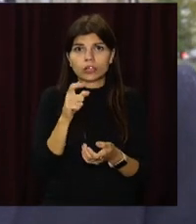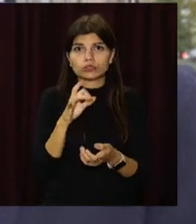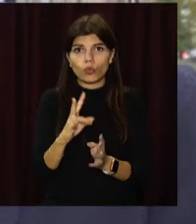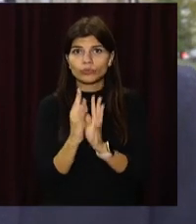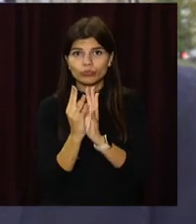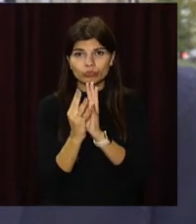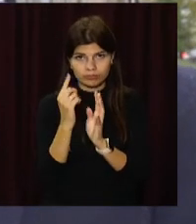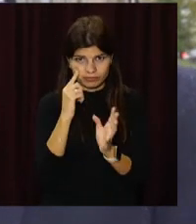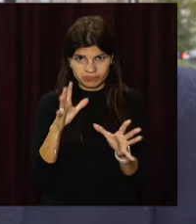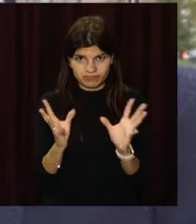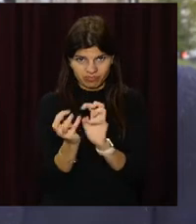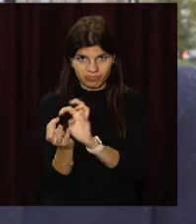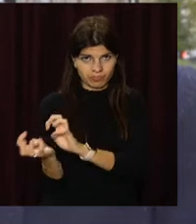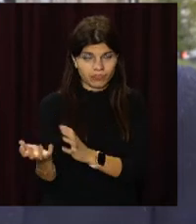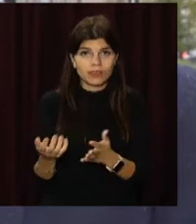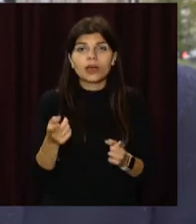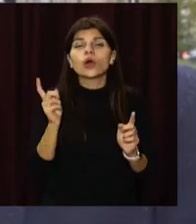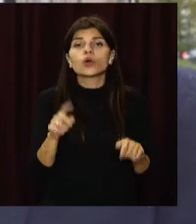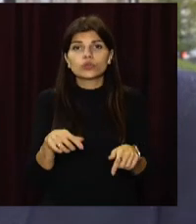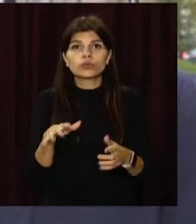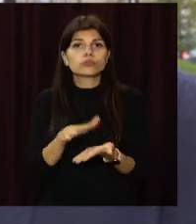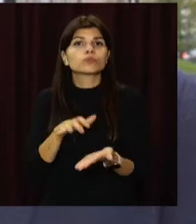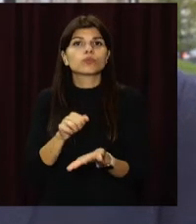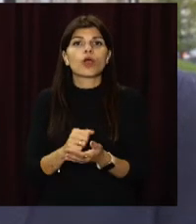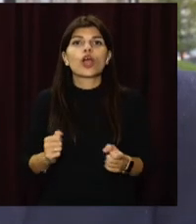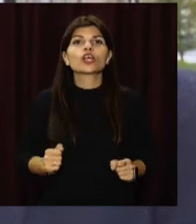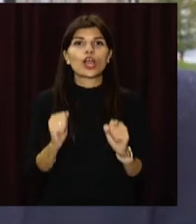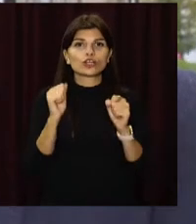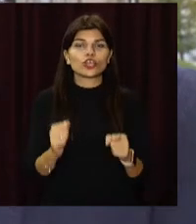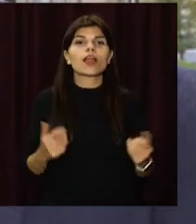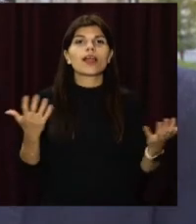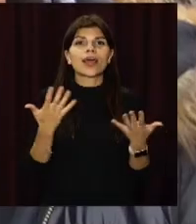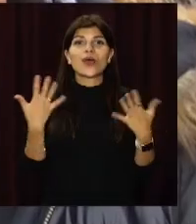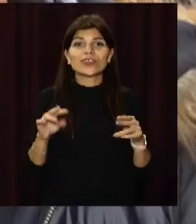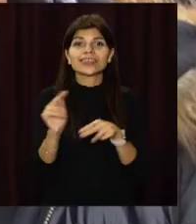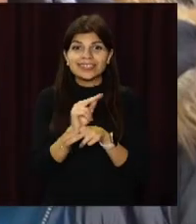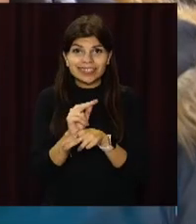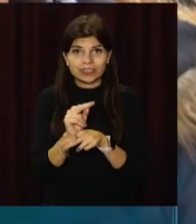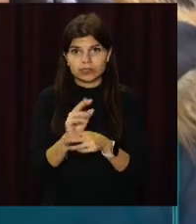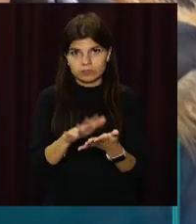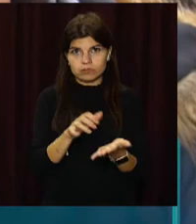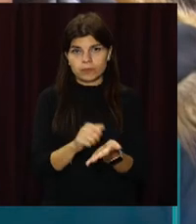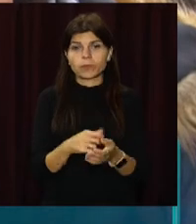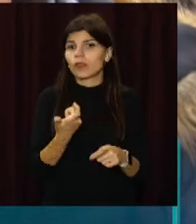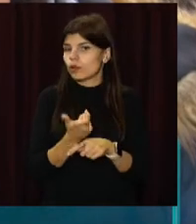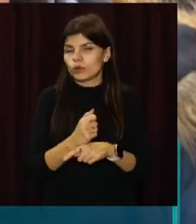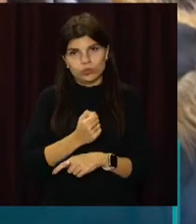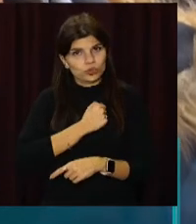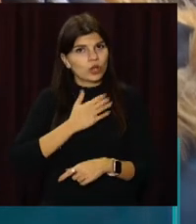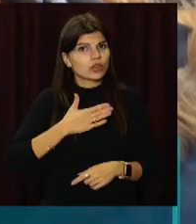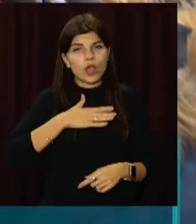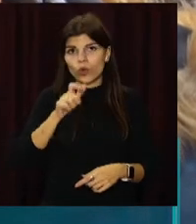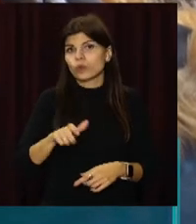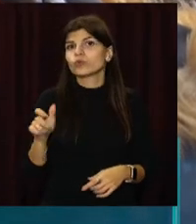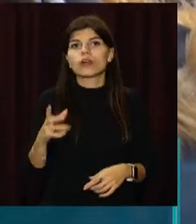Також були зіпсовані качелі, які вже полагоджували. К жаль, наші люди не